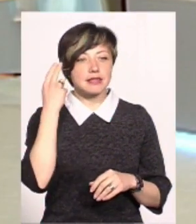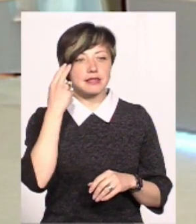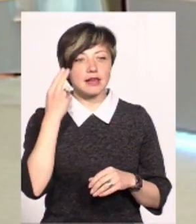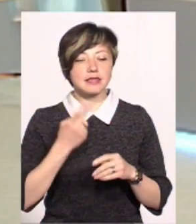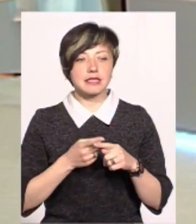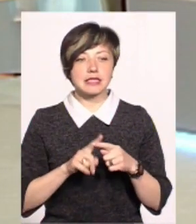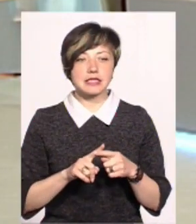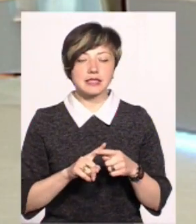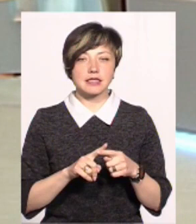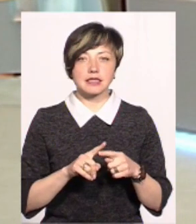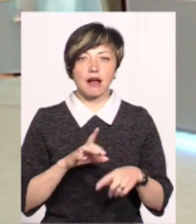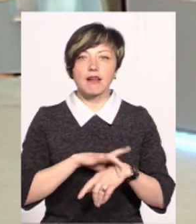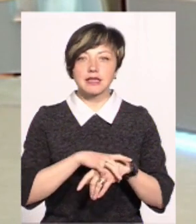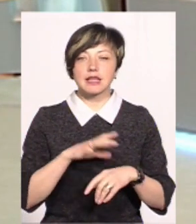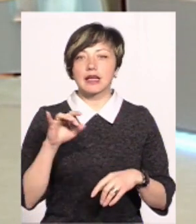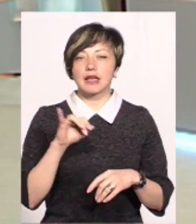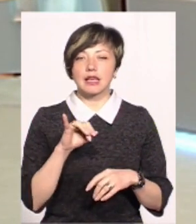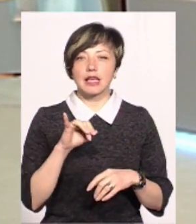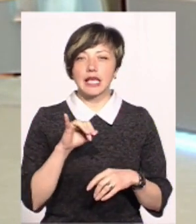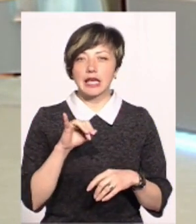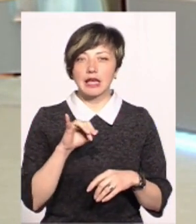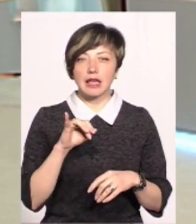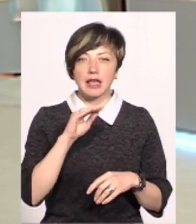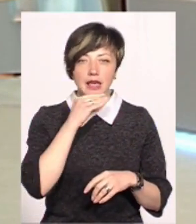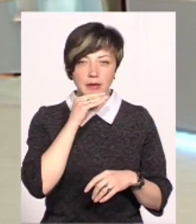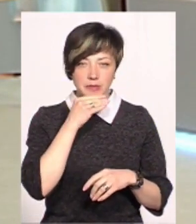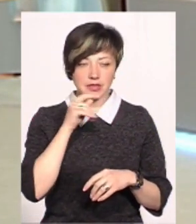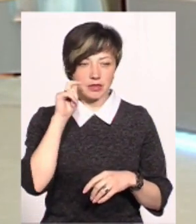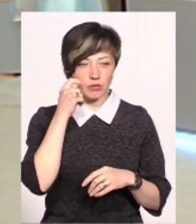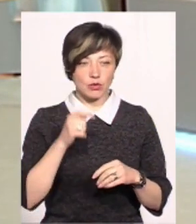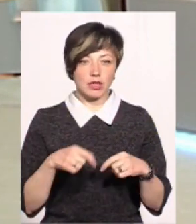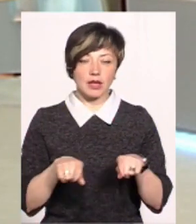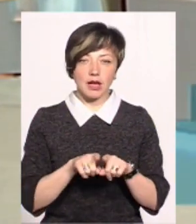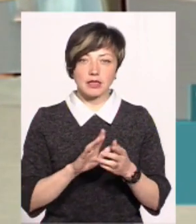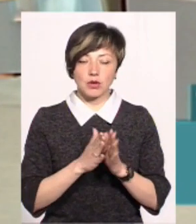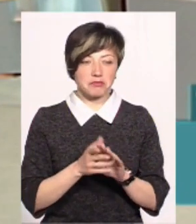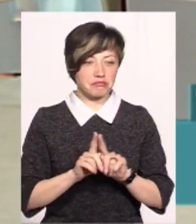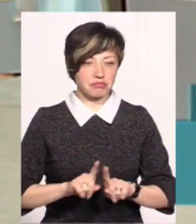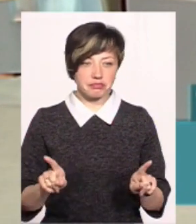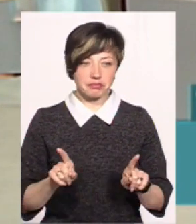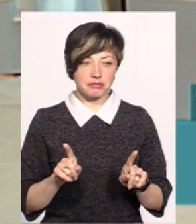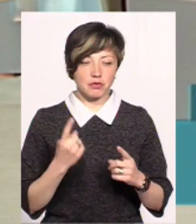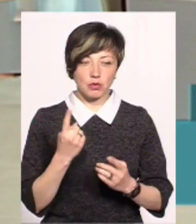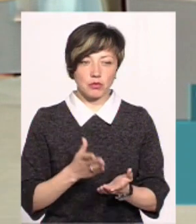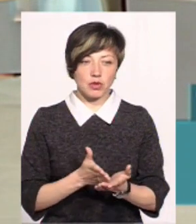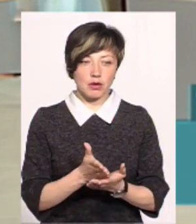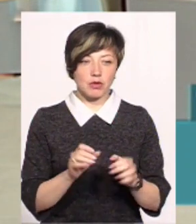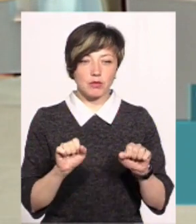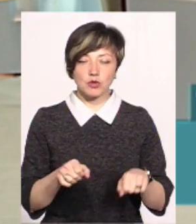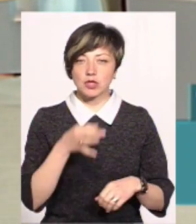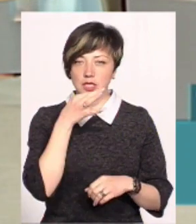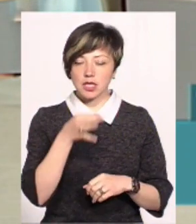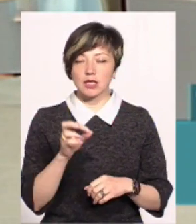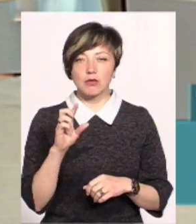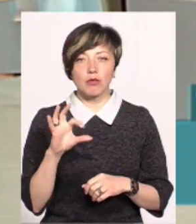цибуля сьогодні на ринку і єгипетська. Ну, тобто, з цибулею, то взагалі в цьому році така ситуація феноменальна в одному напрямку, можна сказати,